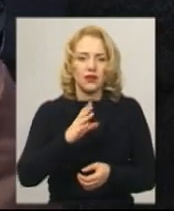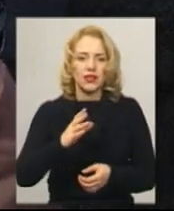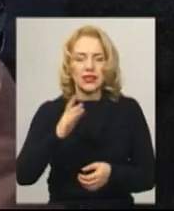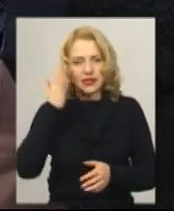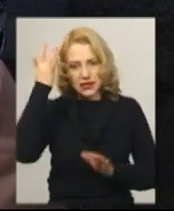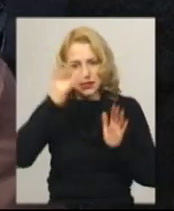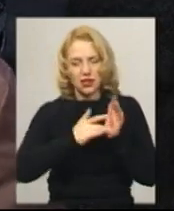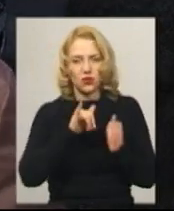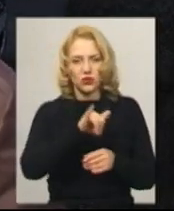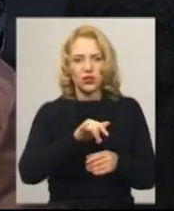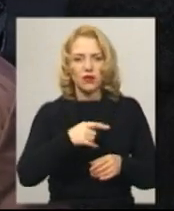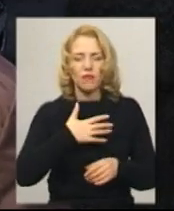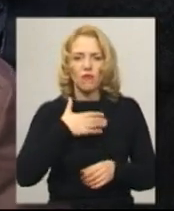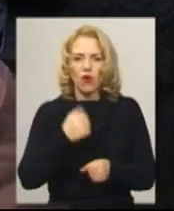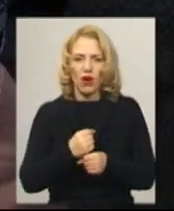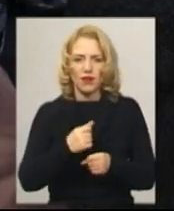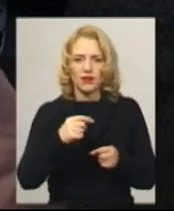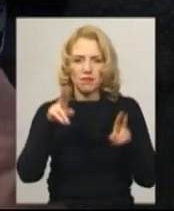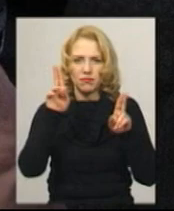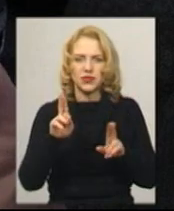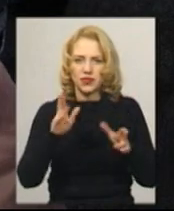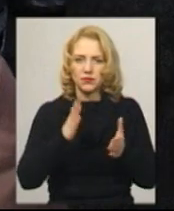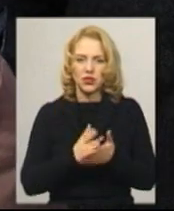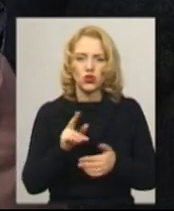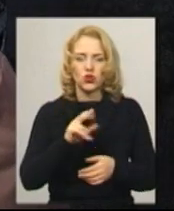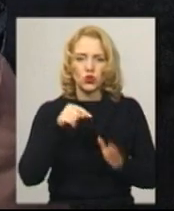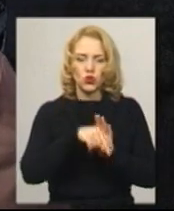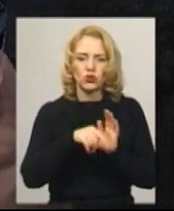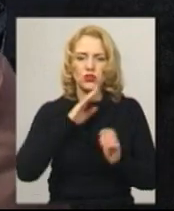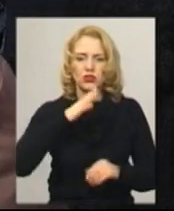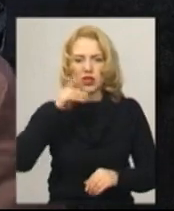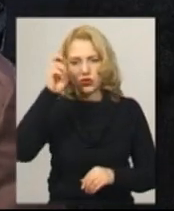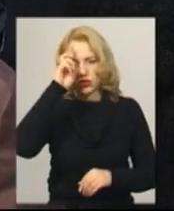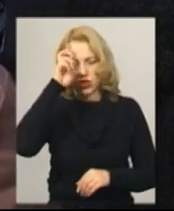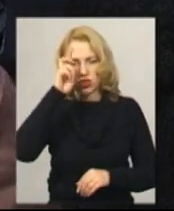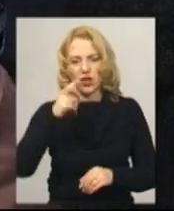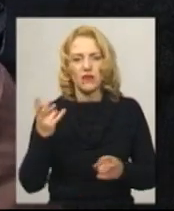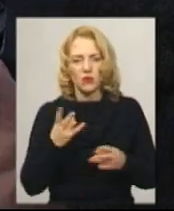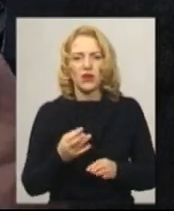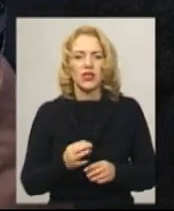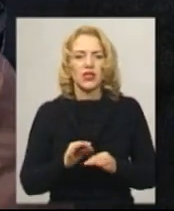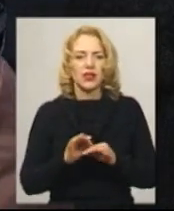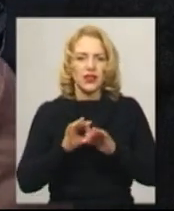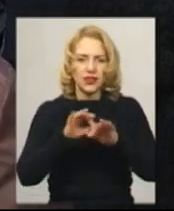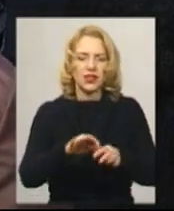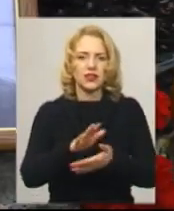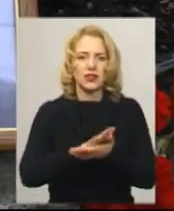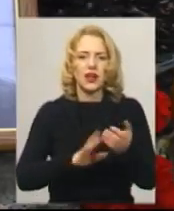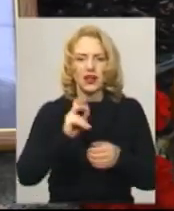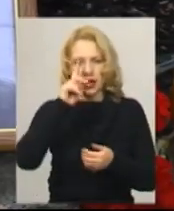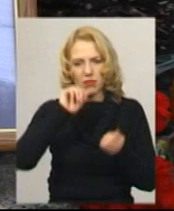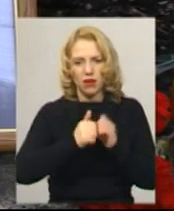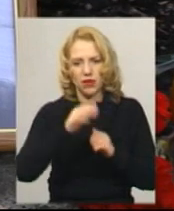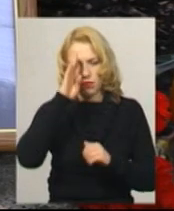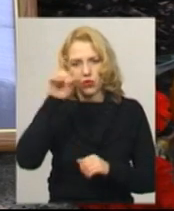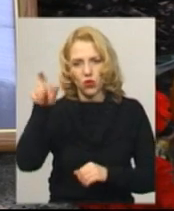моральні принципи і цілі, що стосуються нашої держави, маємо нести далі, як пам'ять про нього».